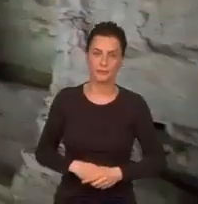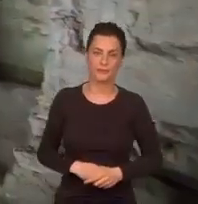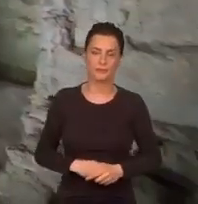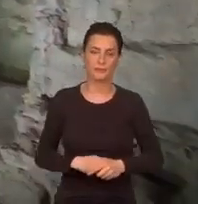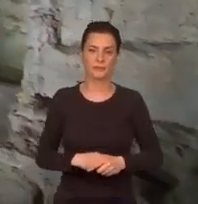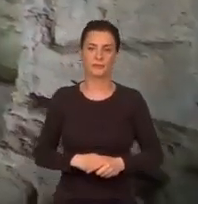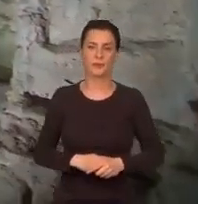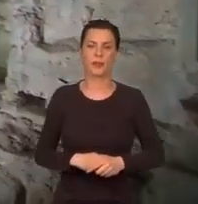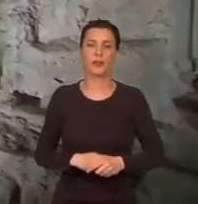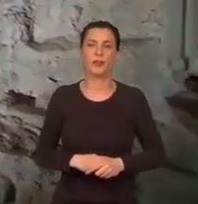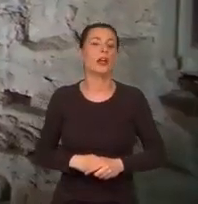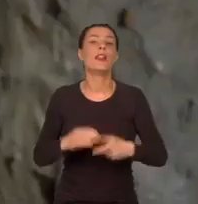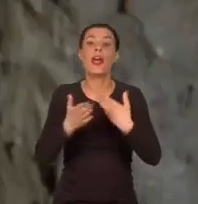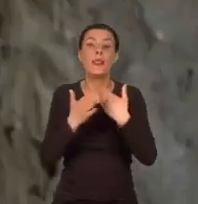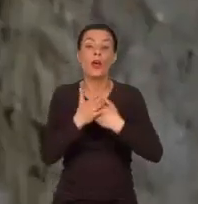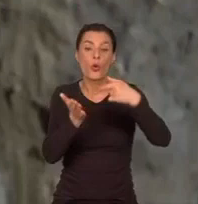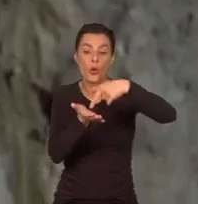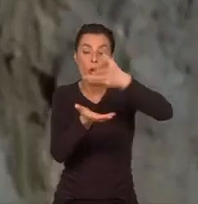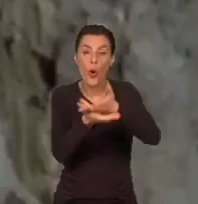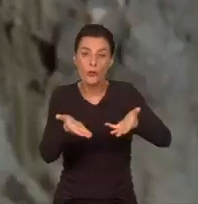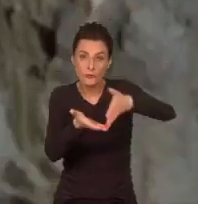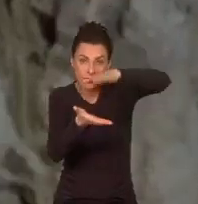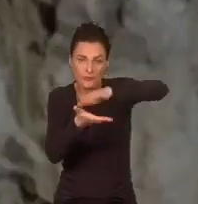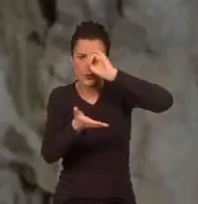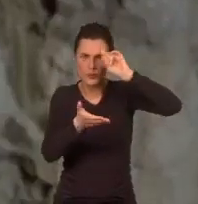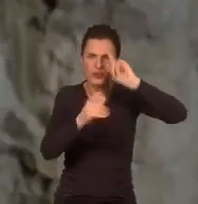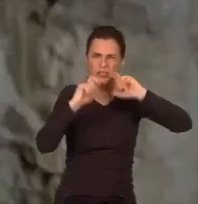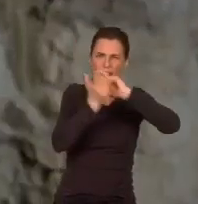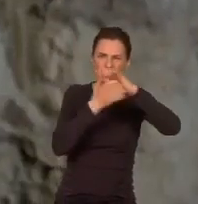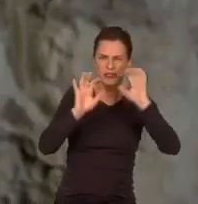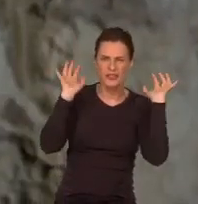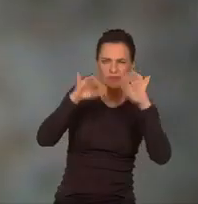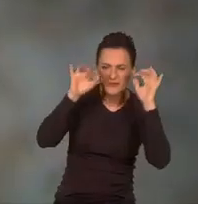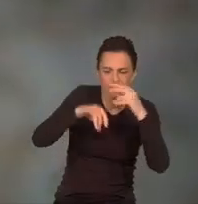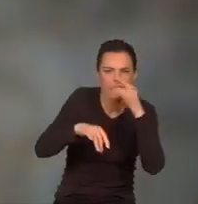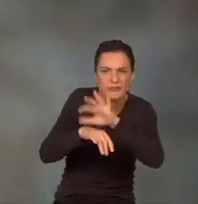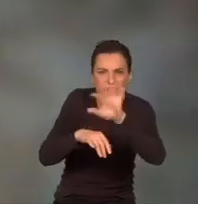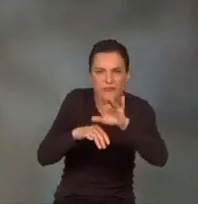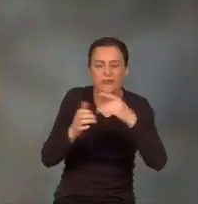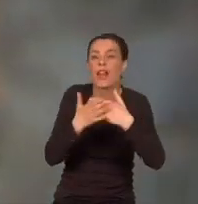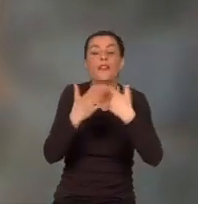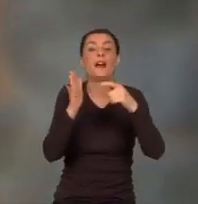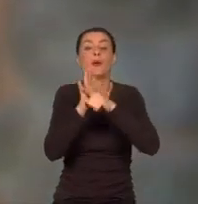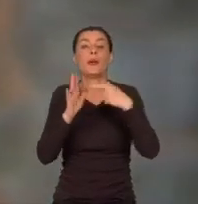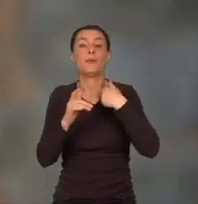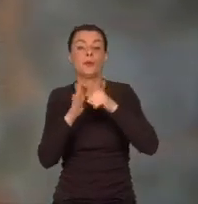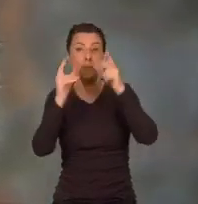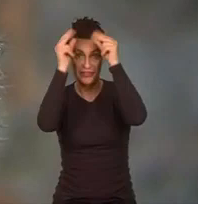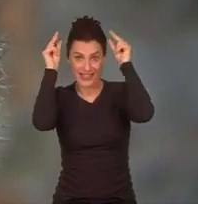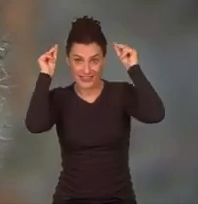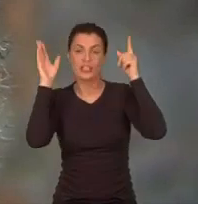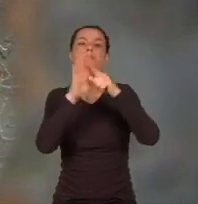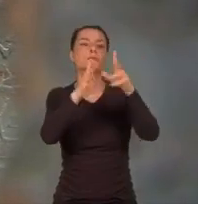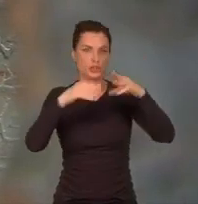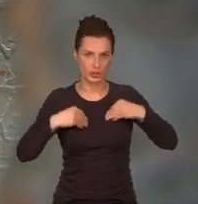Zwykły dół w środku nekropolii stał się miejscem spotkań pielgrzymów z całego świata. Gdy cesarz Konstantyn przyjął